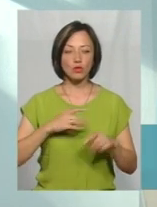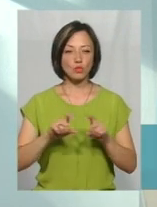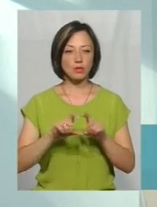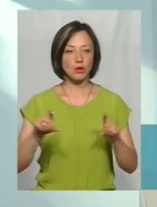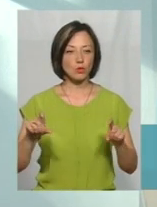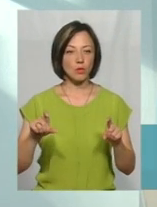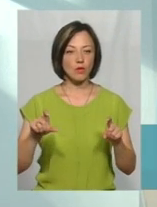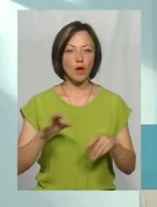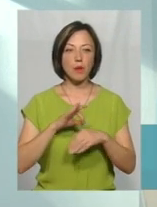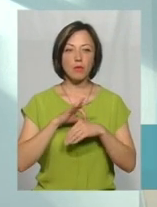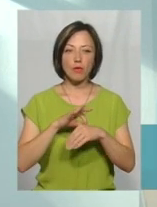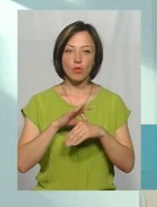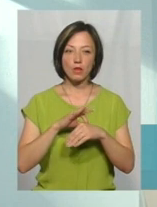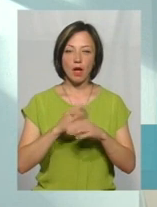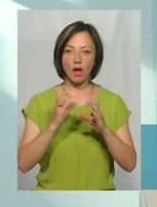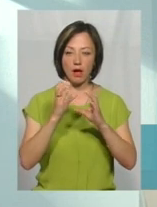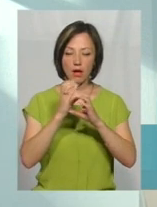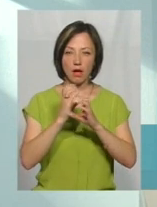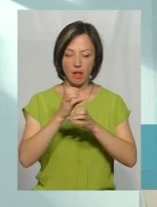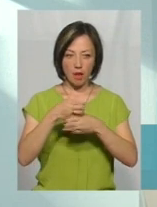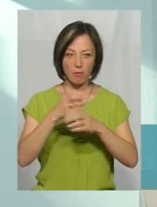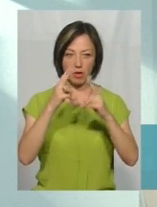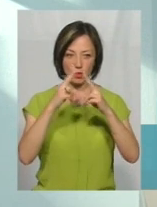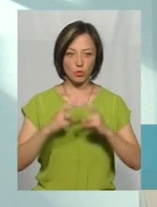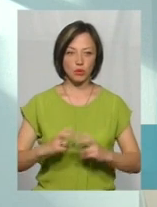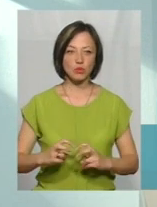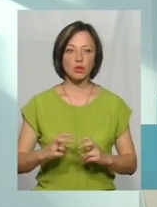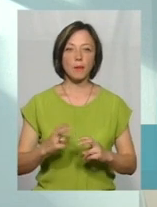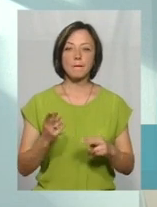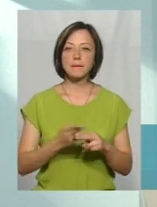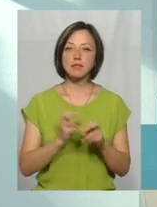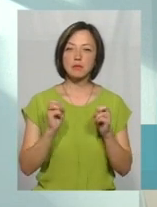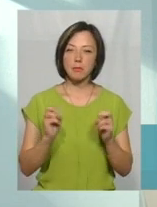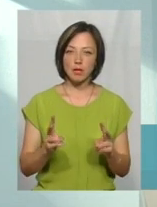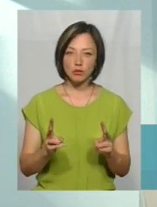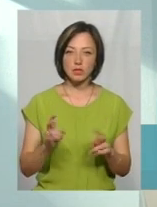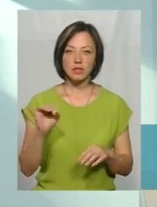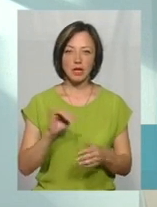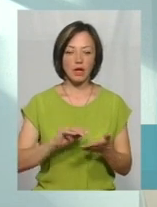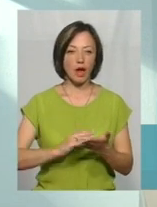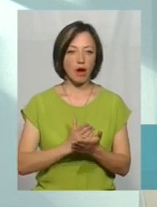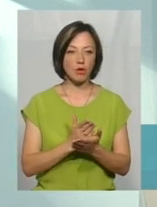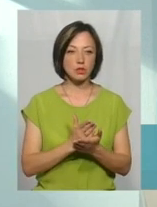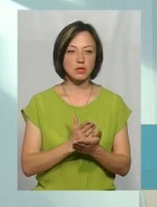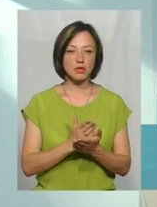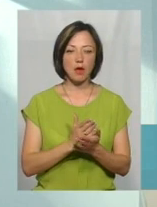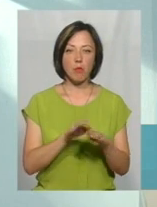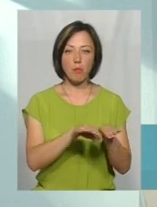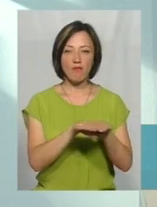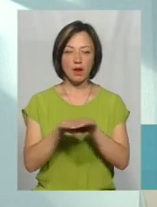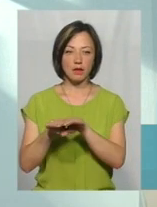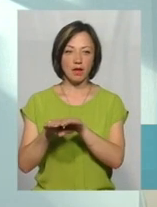проводить лабораторні дослідження безпечності та якості поверхневих вод.